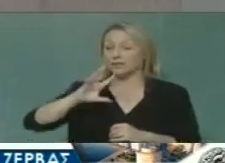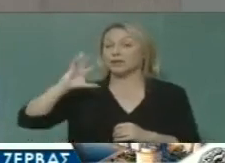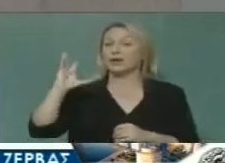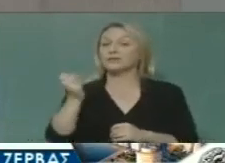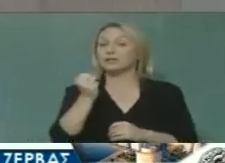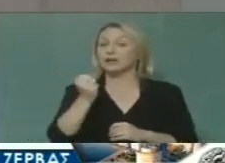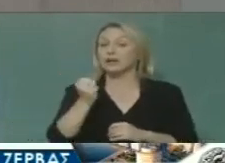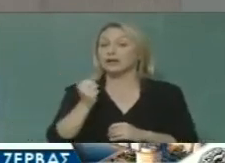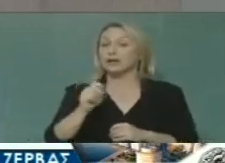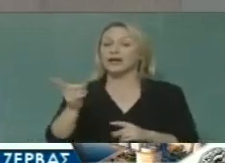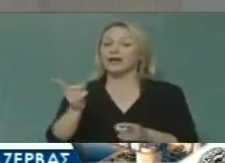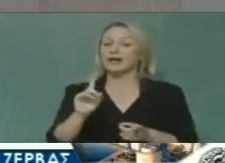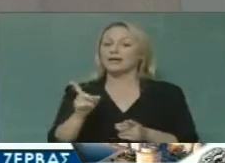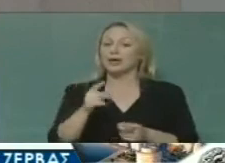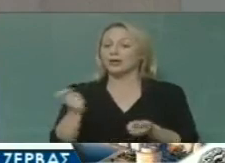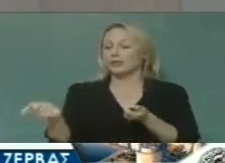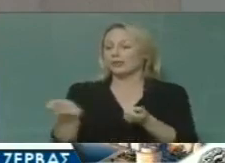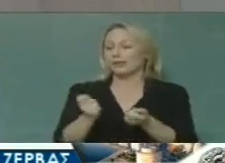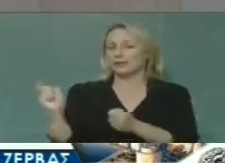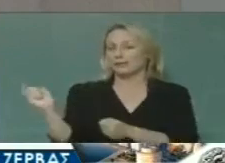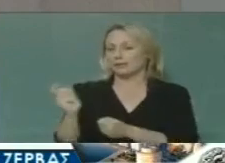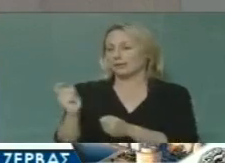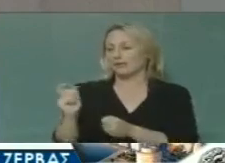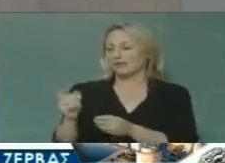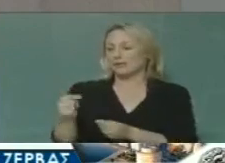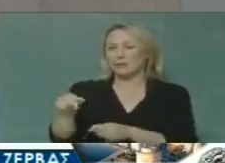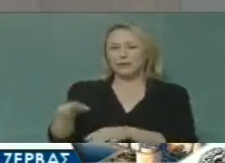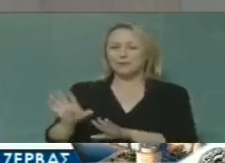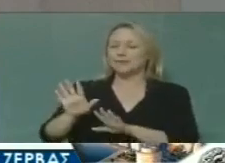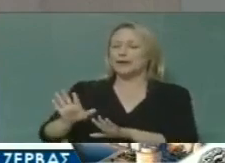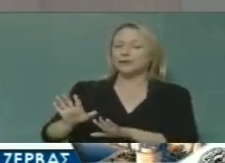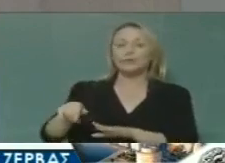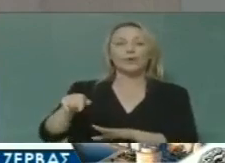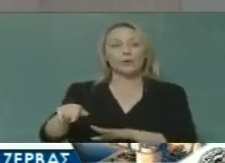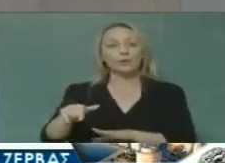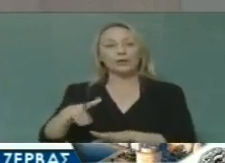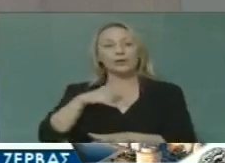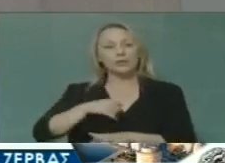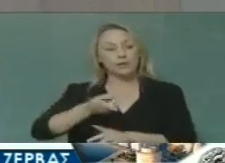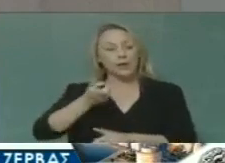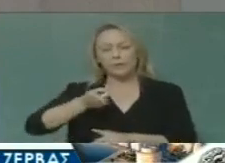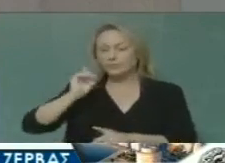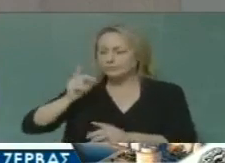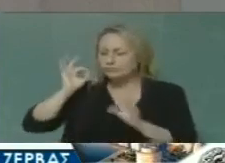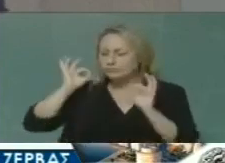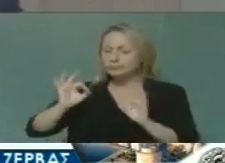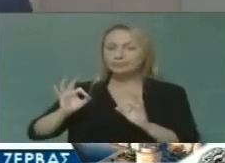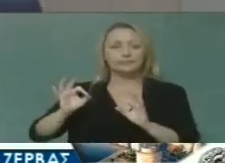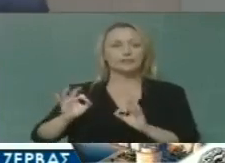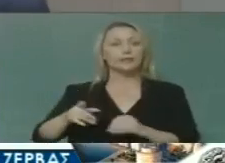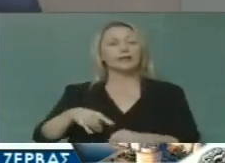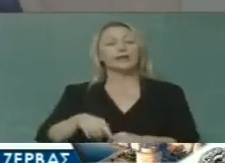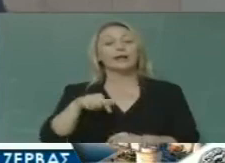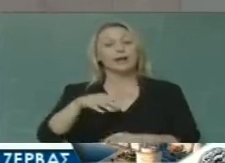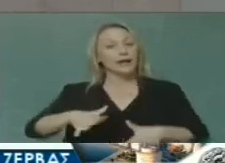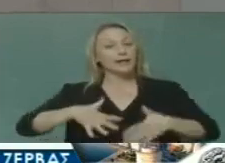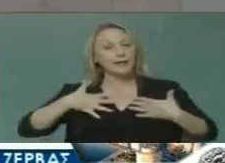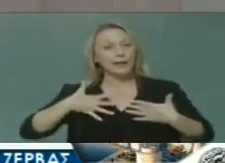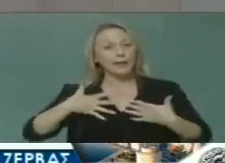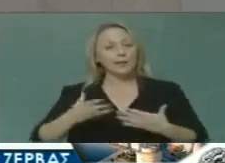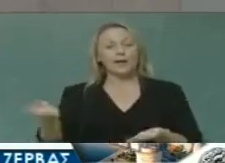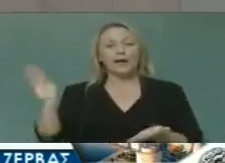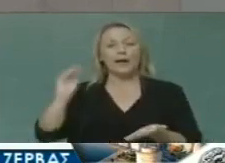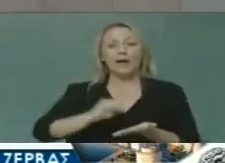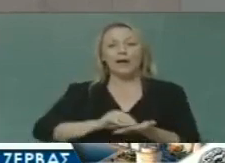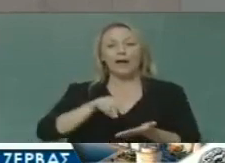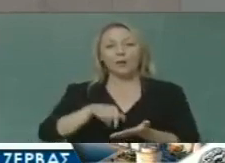σαν διοίκηση λίγο μηνών τη διοίκησή μας. Αυτό ακριβώς θέλαμε. Χαίρομαι επίσης που διαπιστώνω καθημερινά ότι υπάρχουν